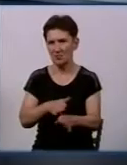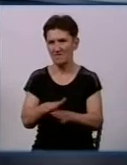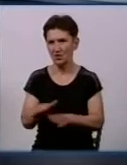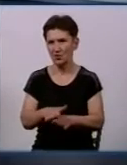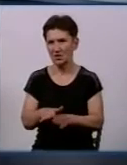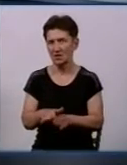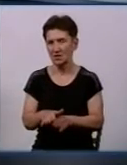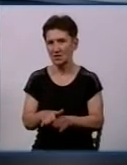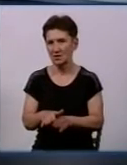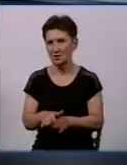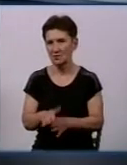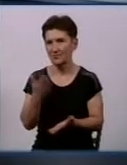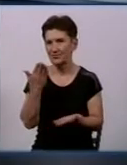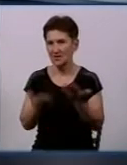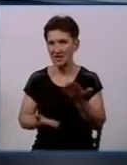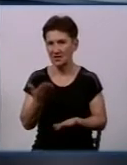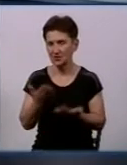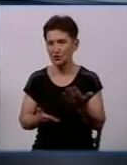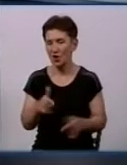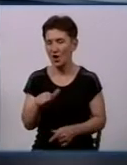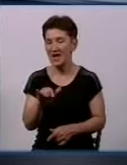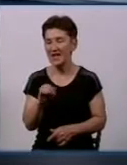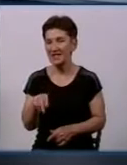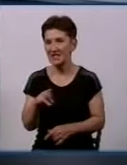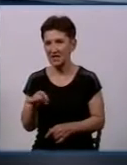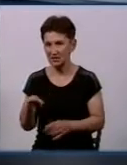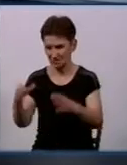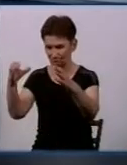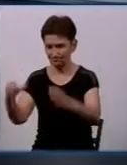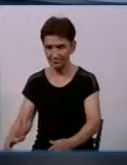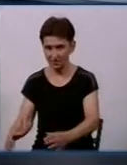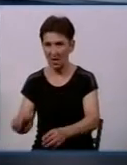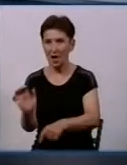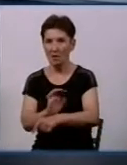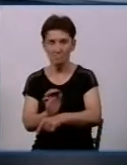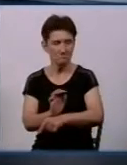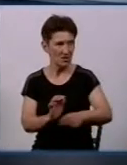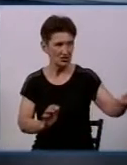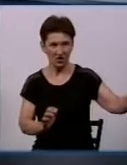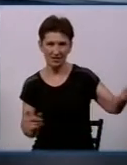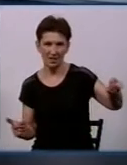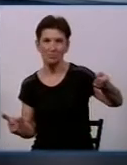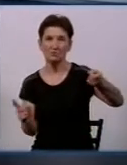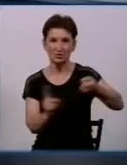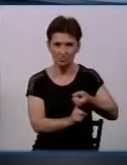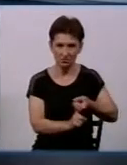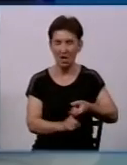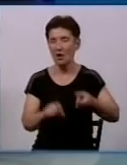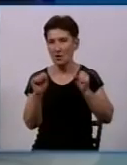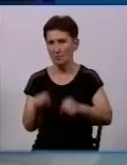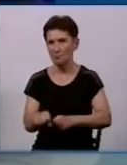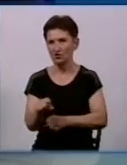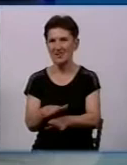Надалі, якщо вже гідрант встановлений, машина приєднана і прокладена магістральна лінія, то ми можемо